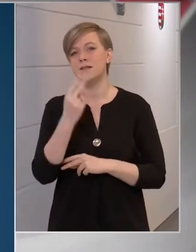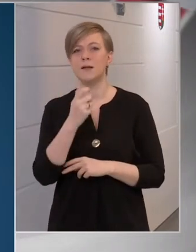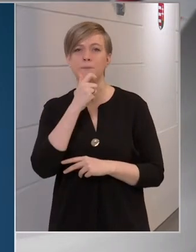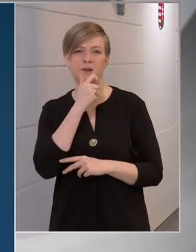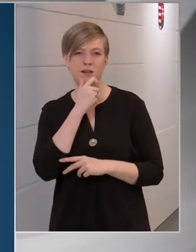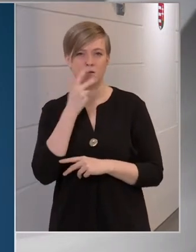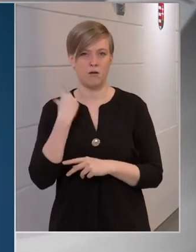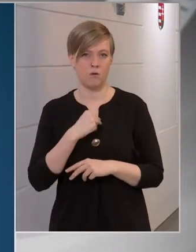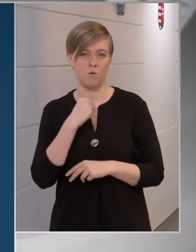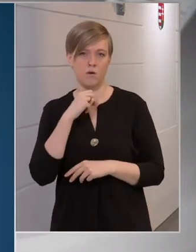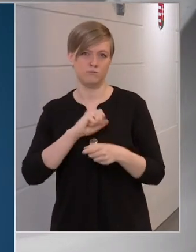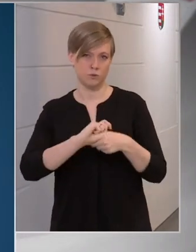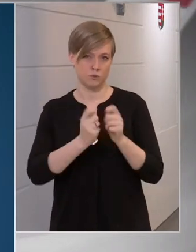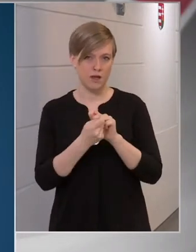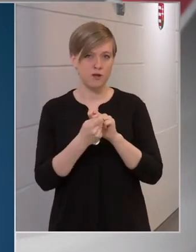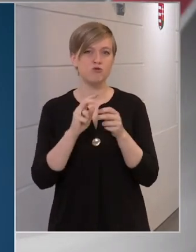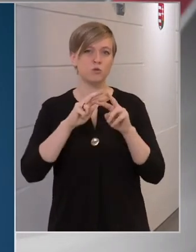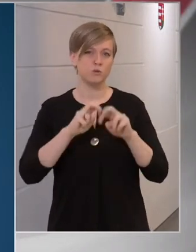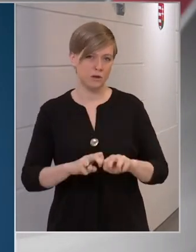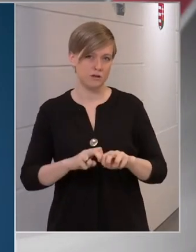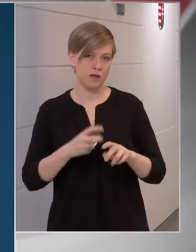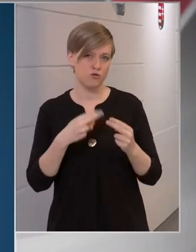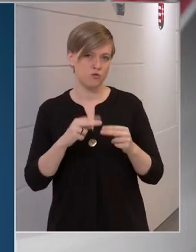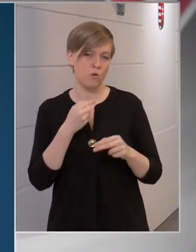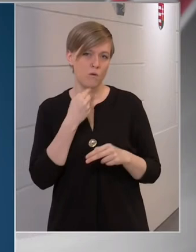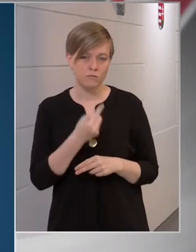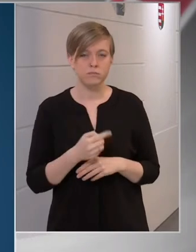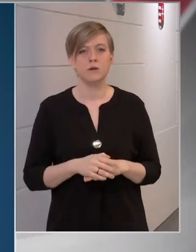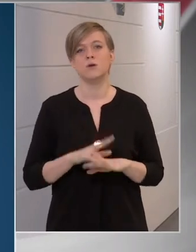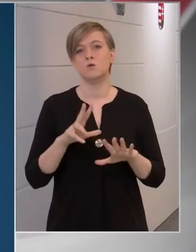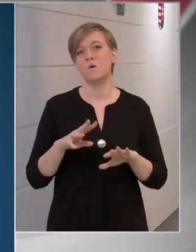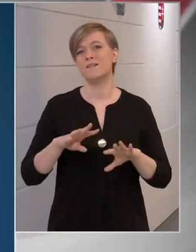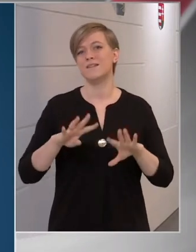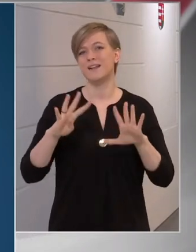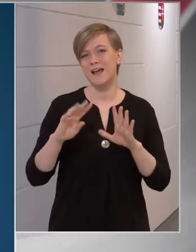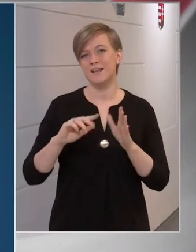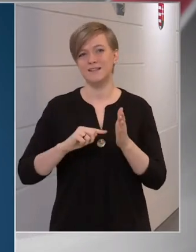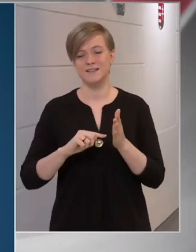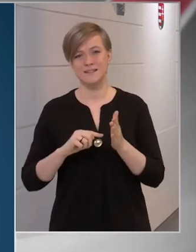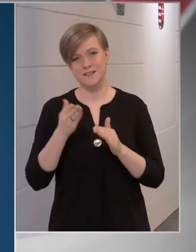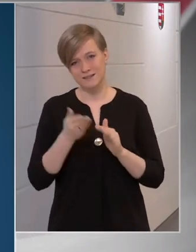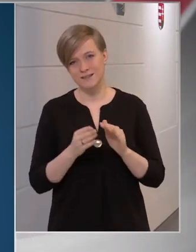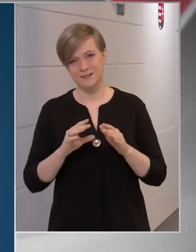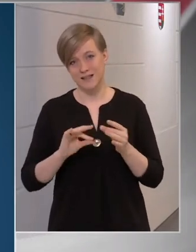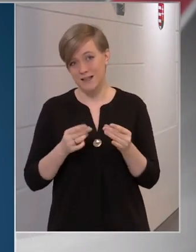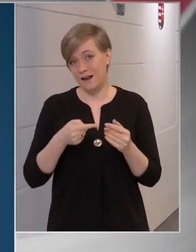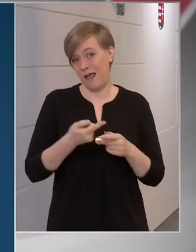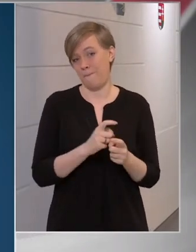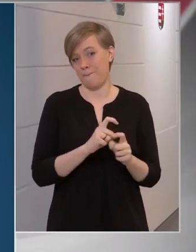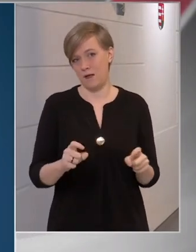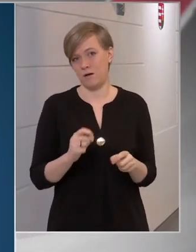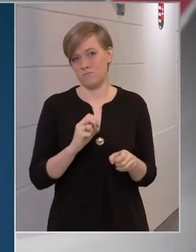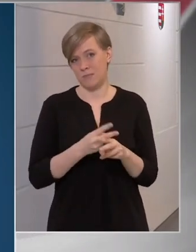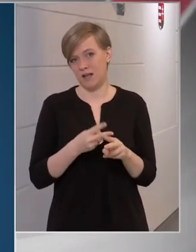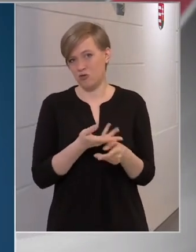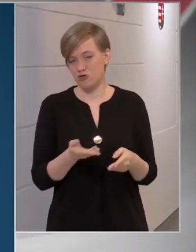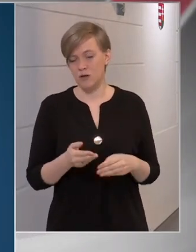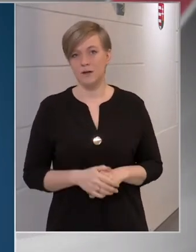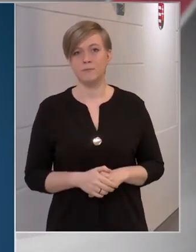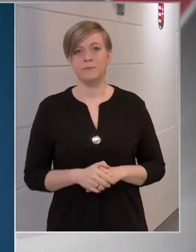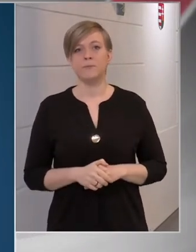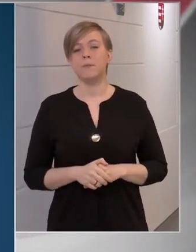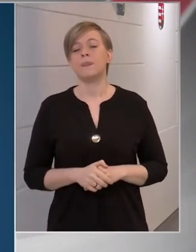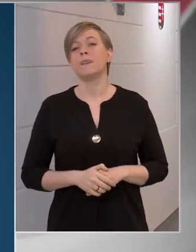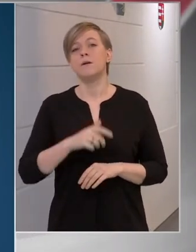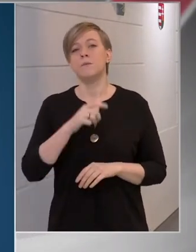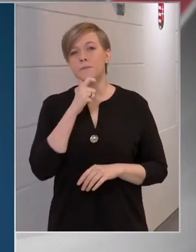kutatások többsége szerint 8, illetve 9 tizedét adja most már a megbetegedéseknek. A brit mutáns